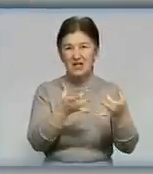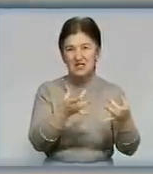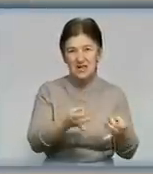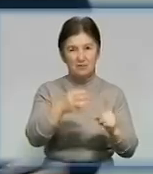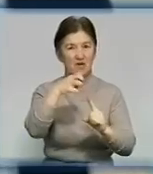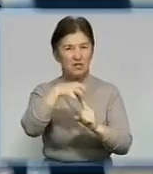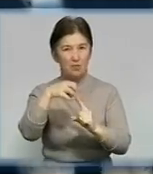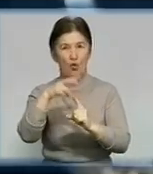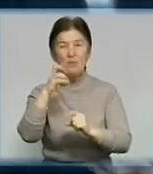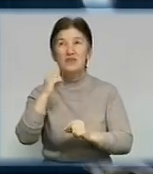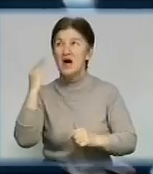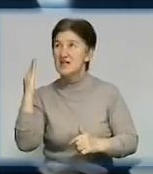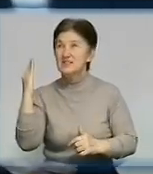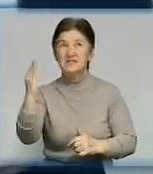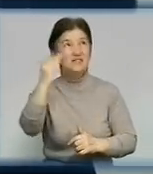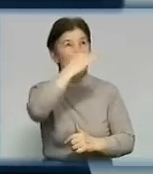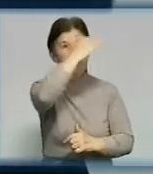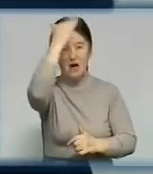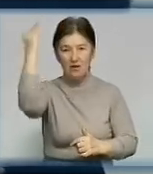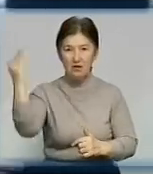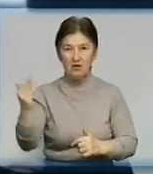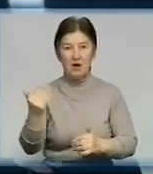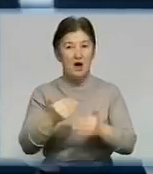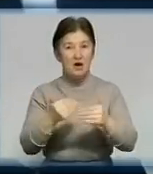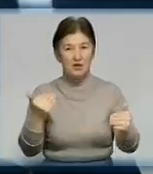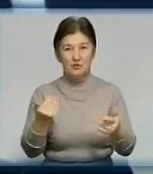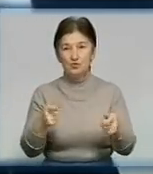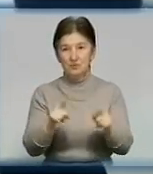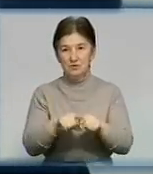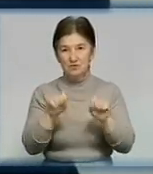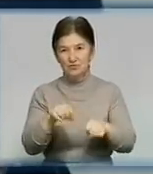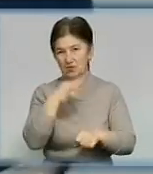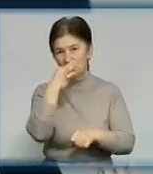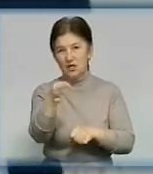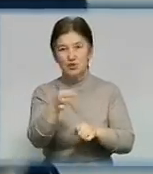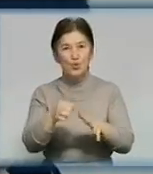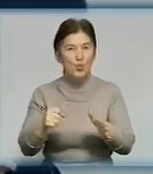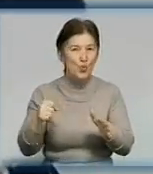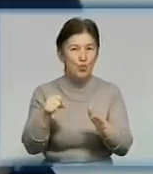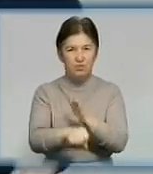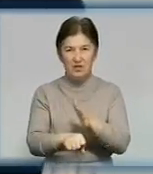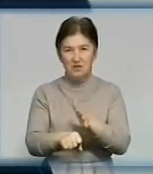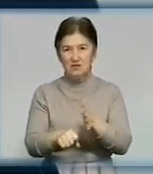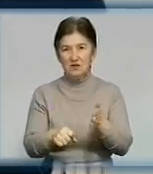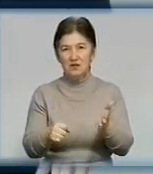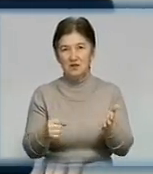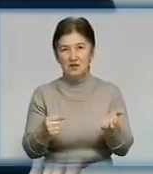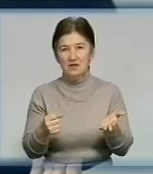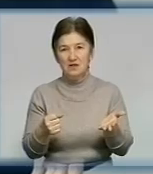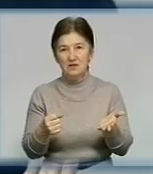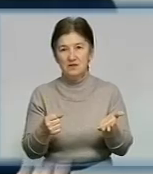грибком на стінах. Це відділення було, якщо можна сказати таким словом, убите, розумієте,